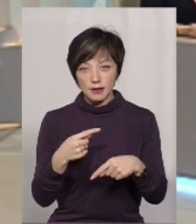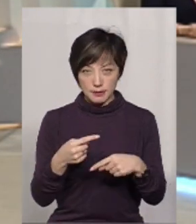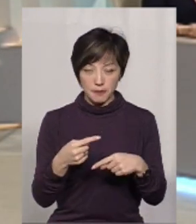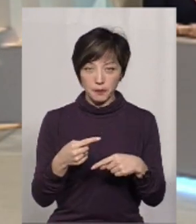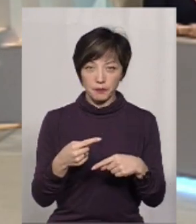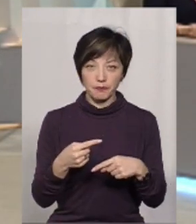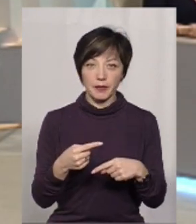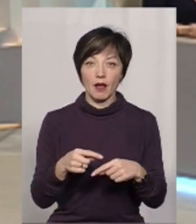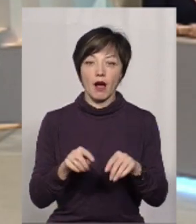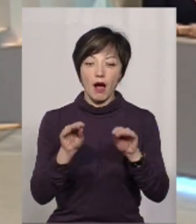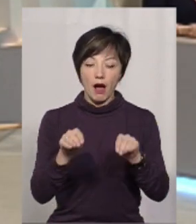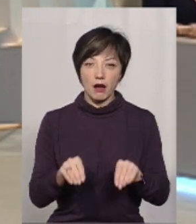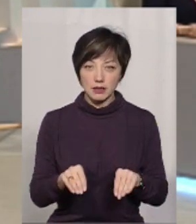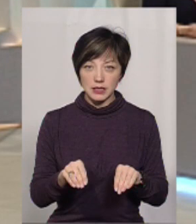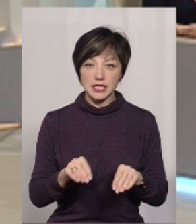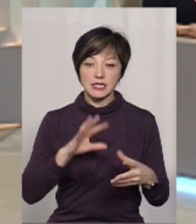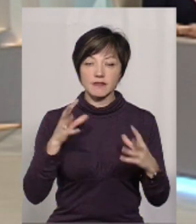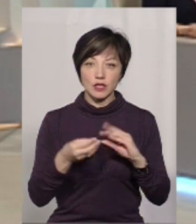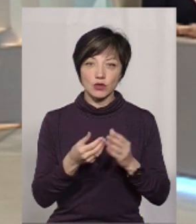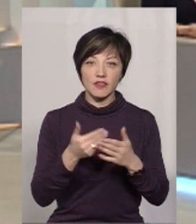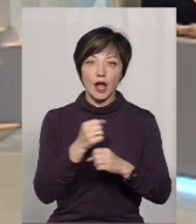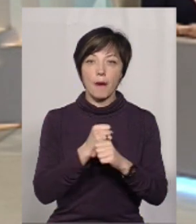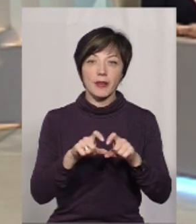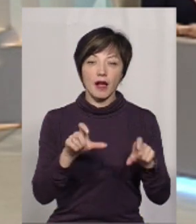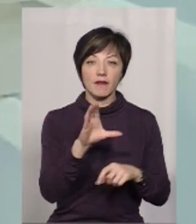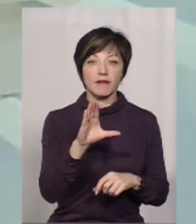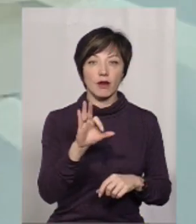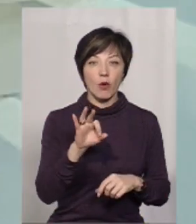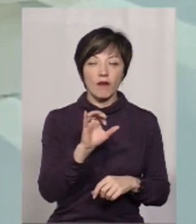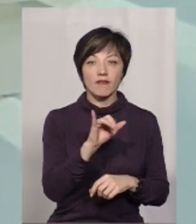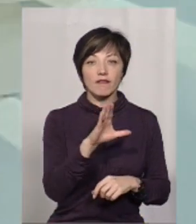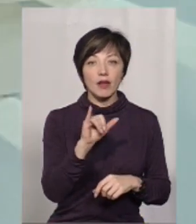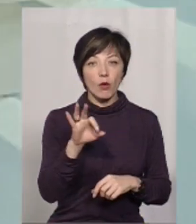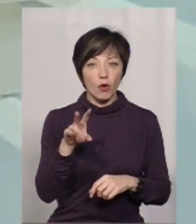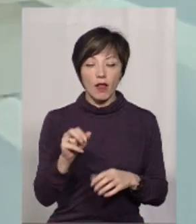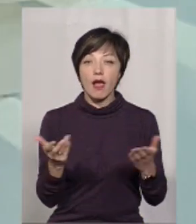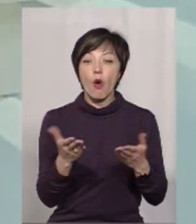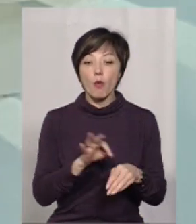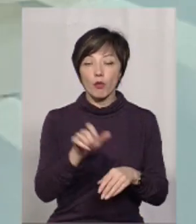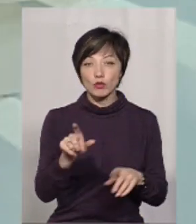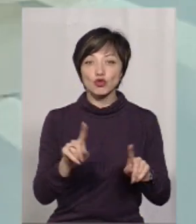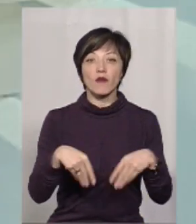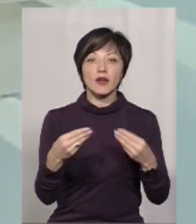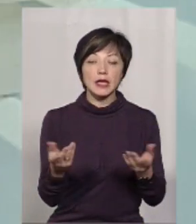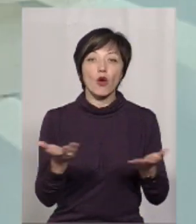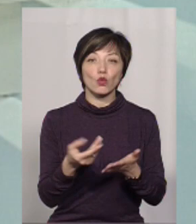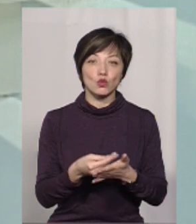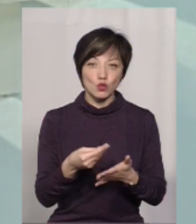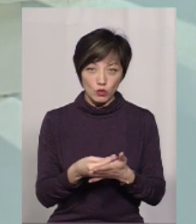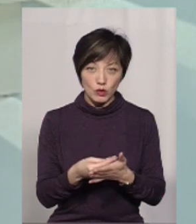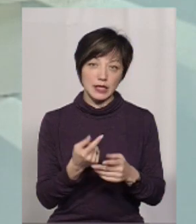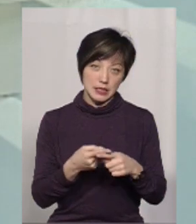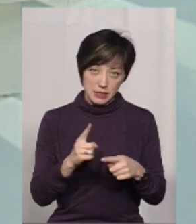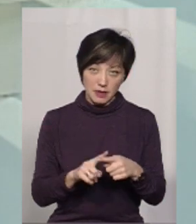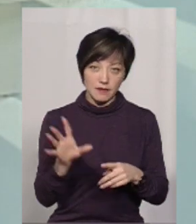акти звітності від аптеки ВІО, тобто якому пацієнту, що видано, на яку суму.